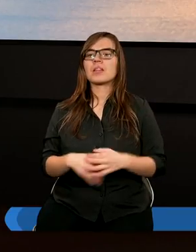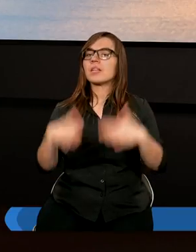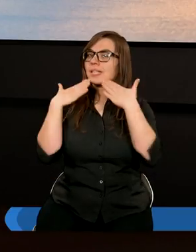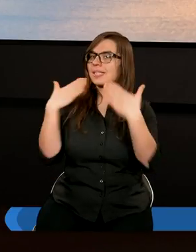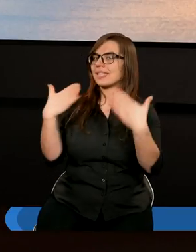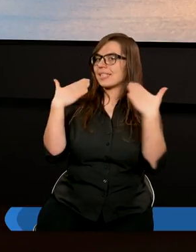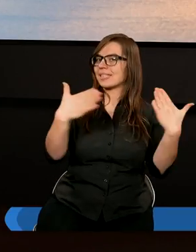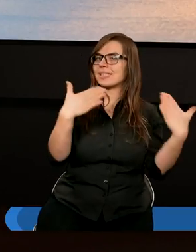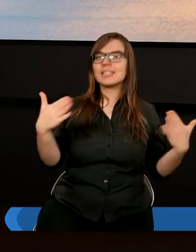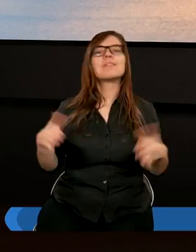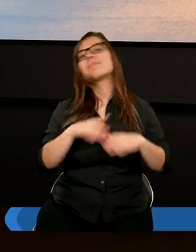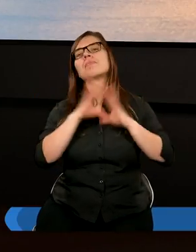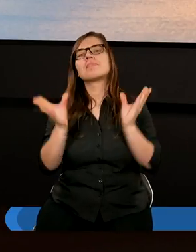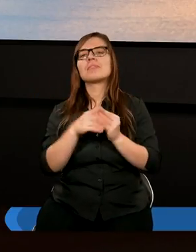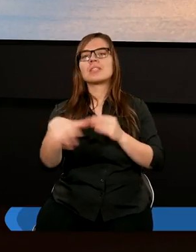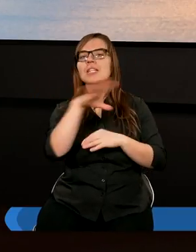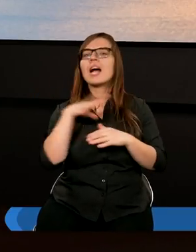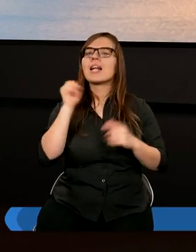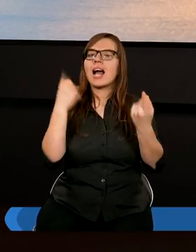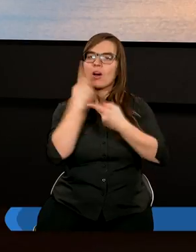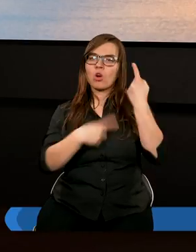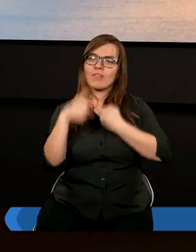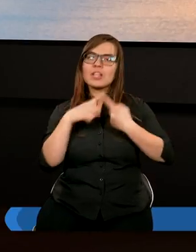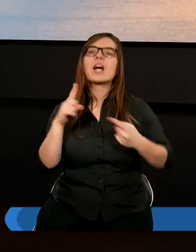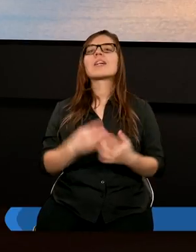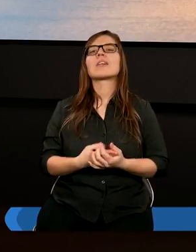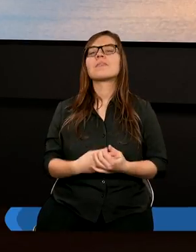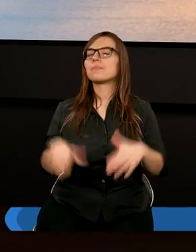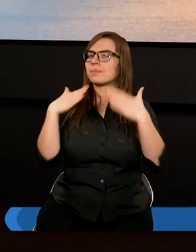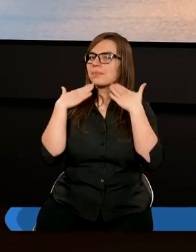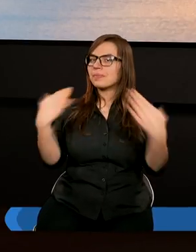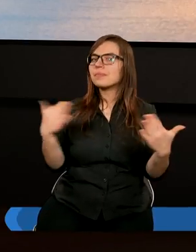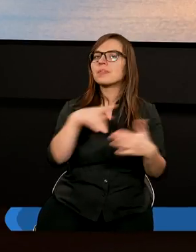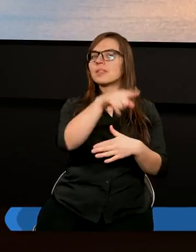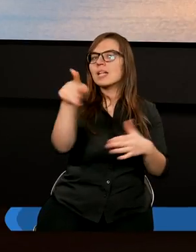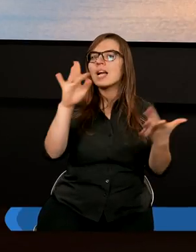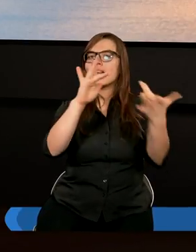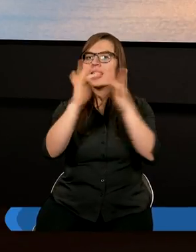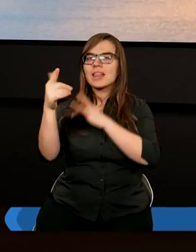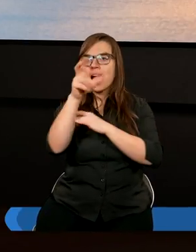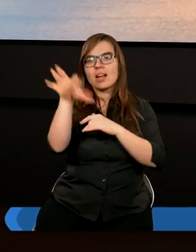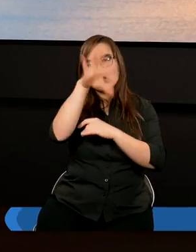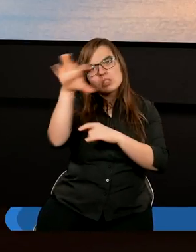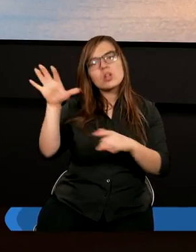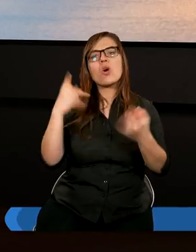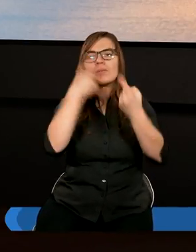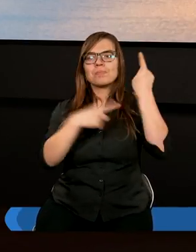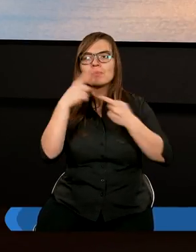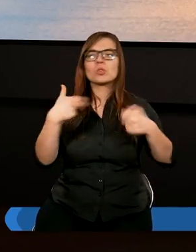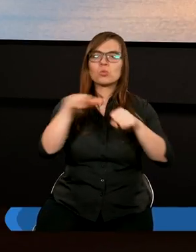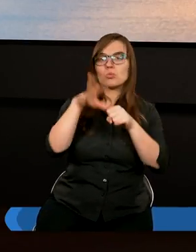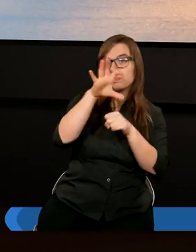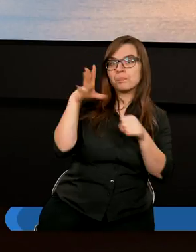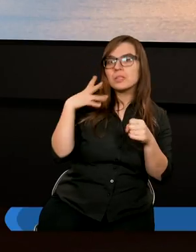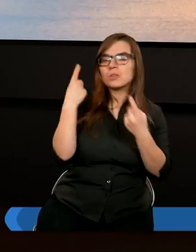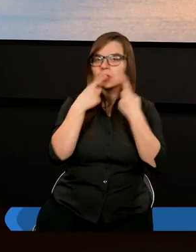Dziękuję bardzo za to rozważanie. Dziękuję wszystkim uczestnikom tego rozważania.